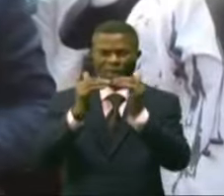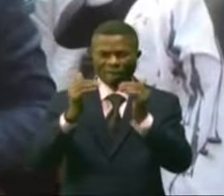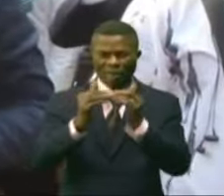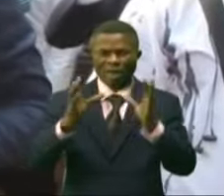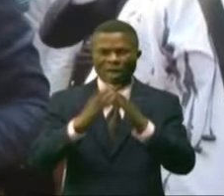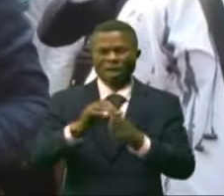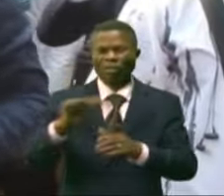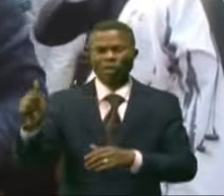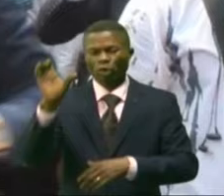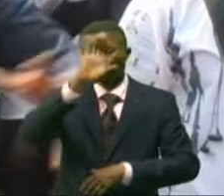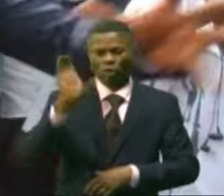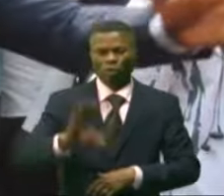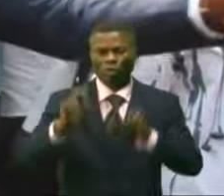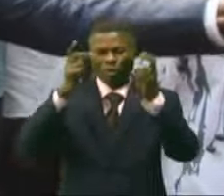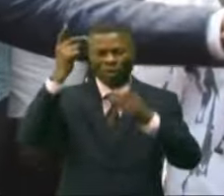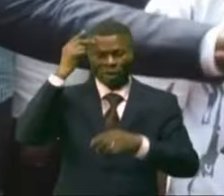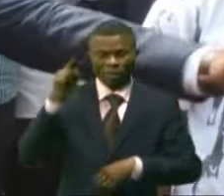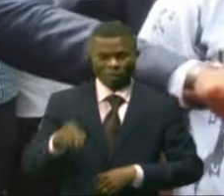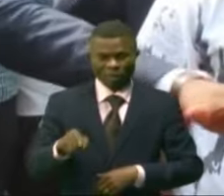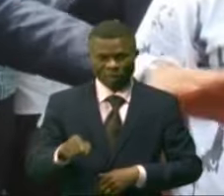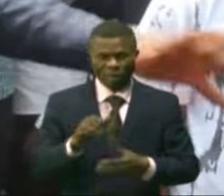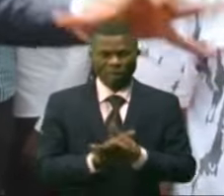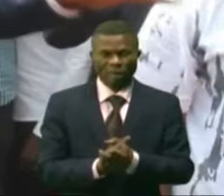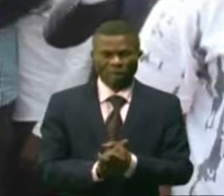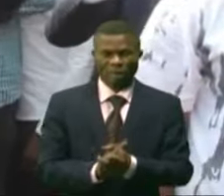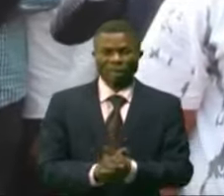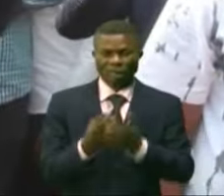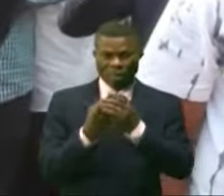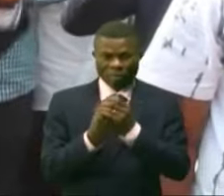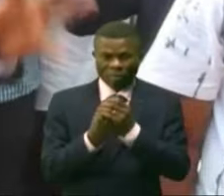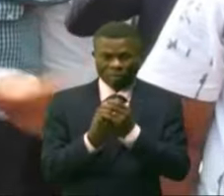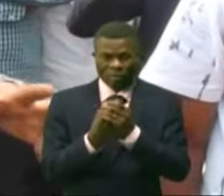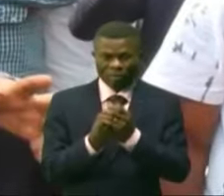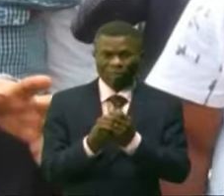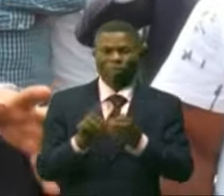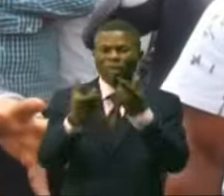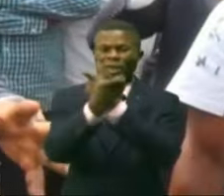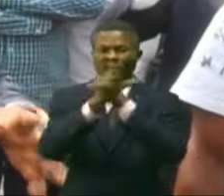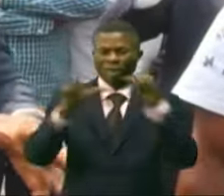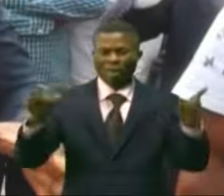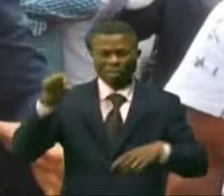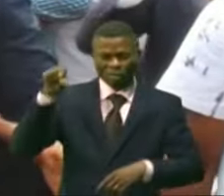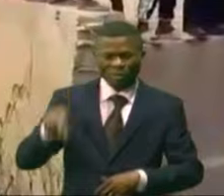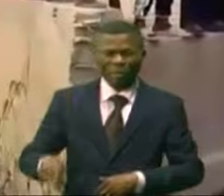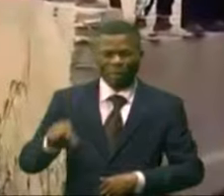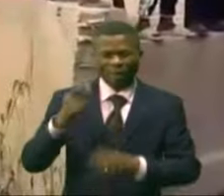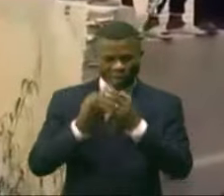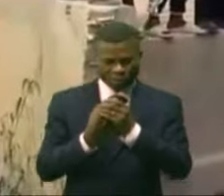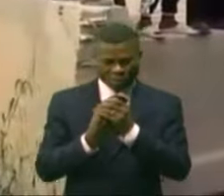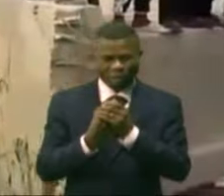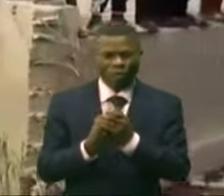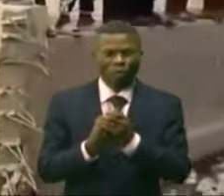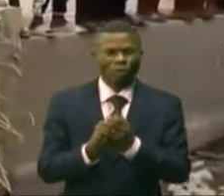'emprunter l'axe Selembao qui tend vers l'avenue de la libération ex-24 novembre.